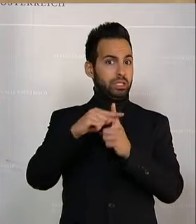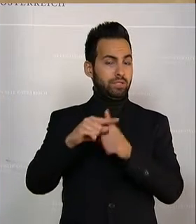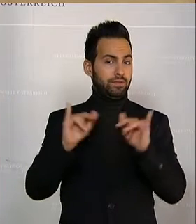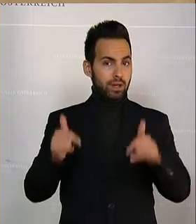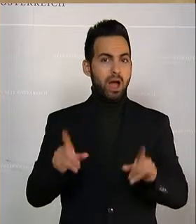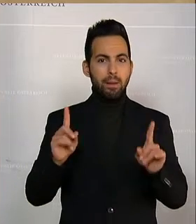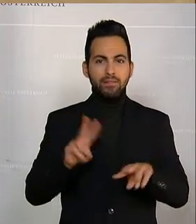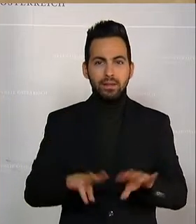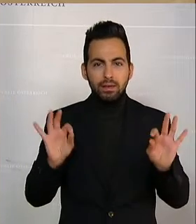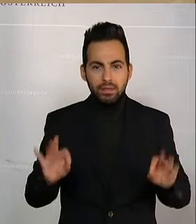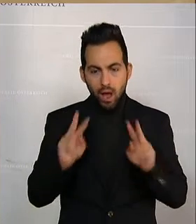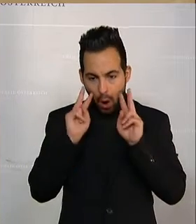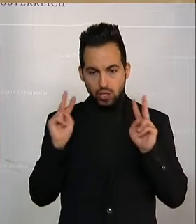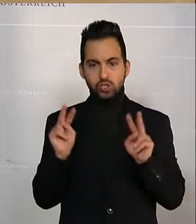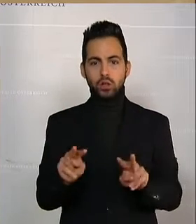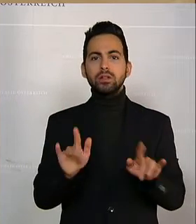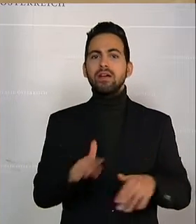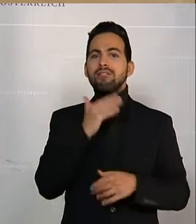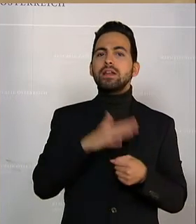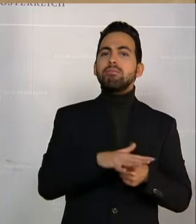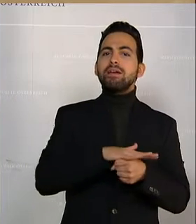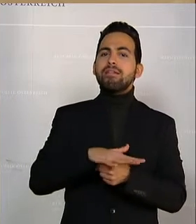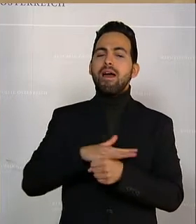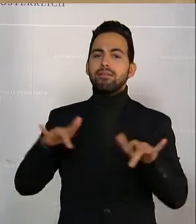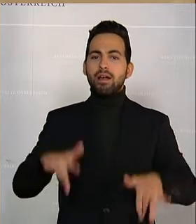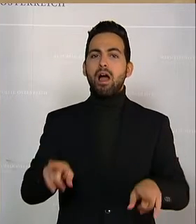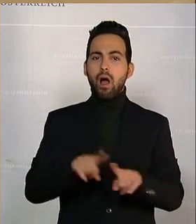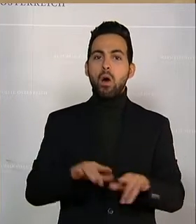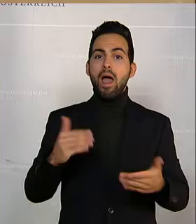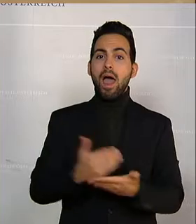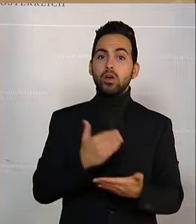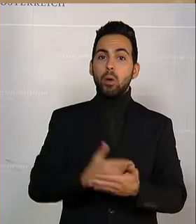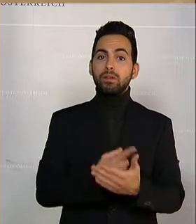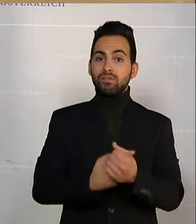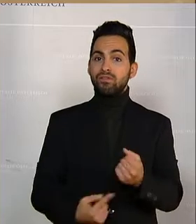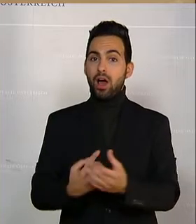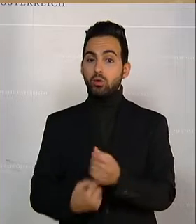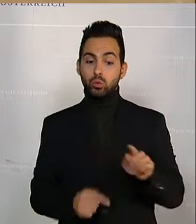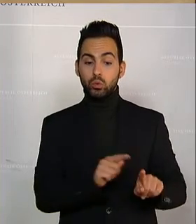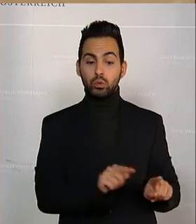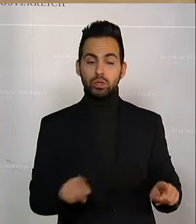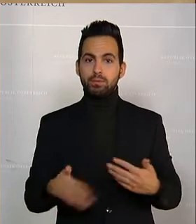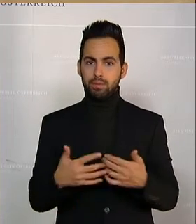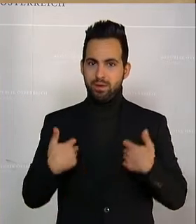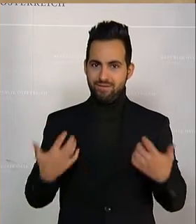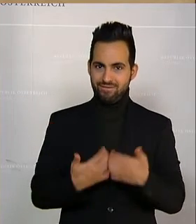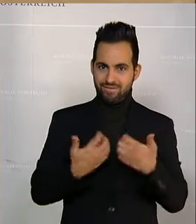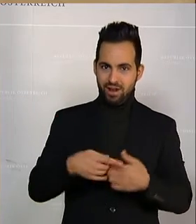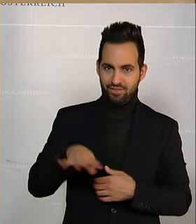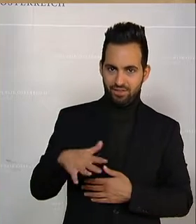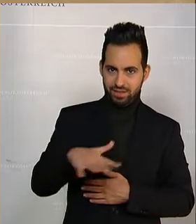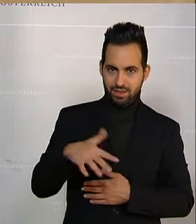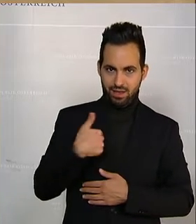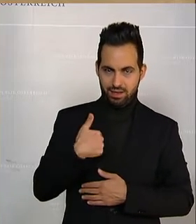aber wenn man genauer hinsieht, gibt es viele Bereiche, wo es auch Einkommensverluste gibt. So komme ich aus dem Waldviertel und da